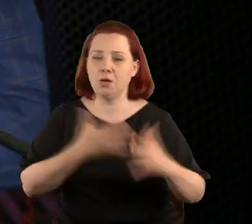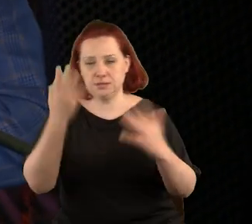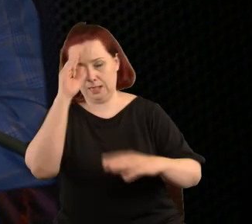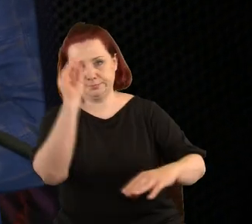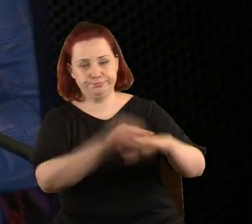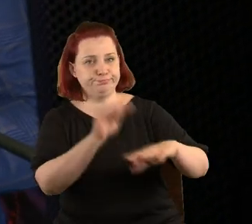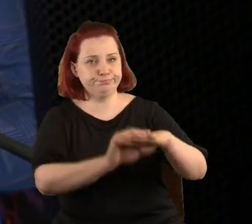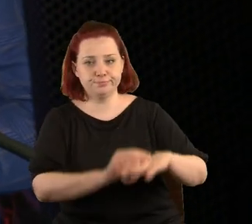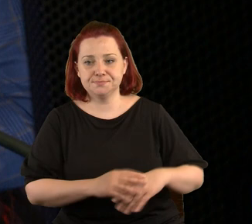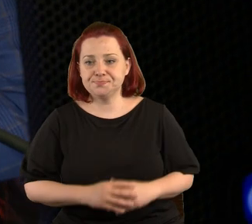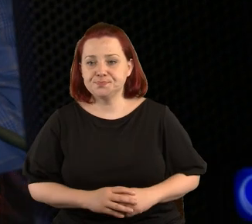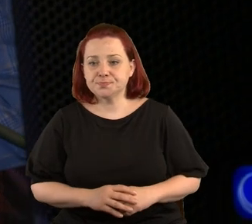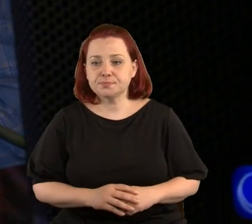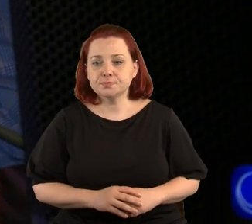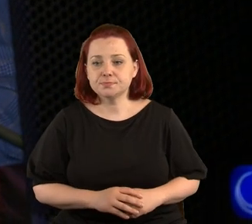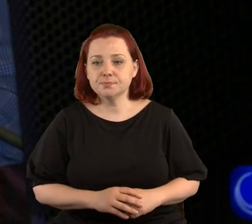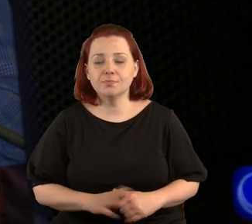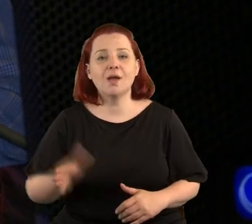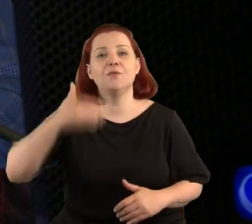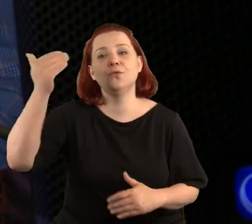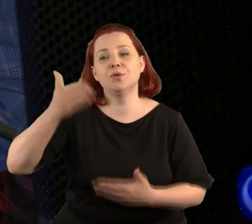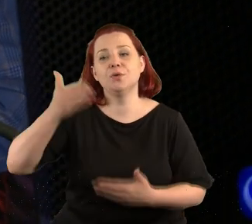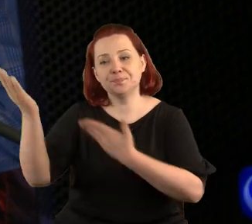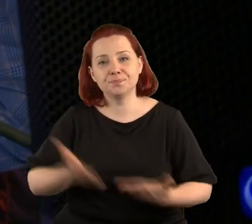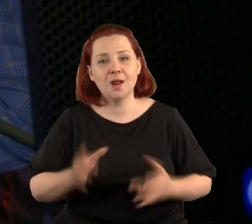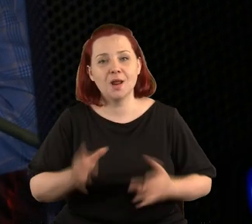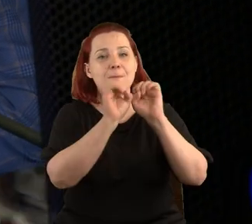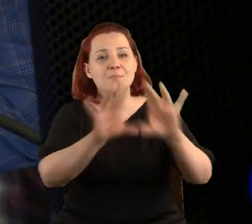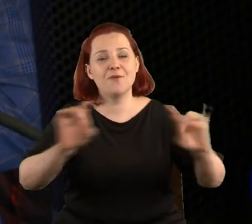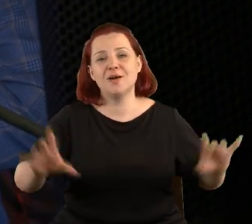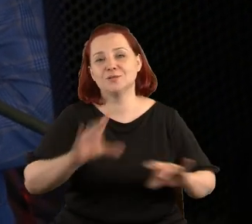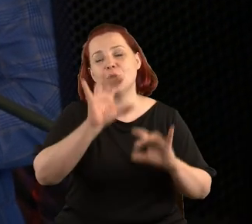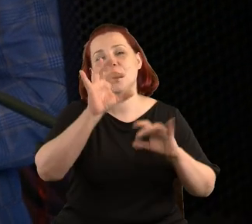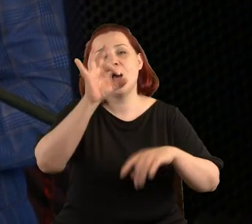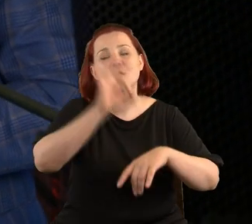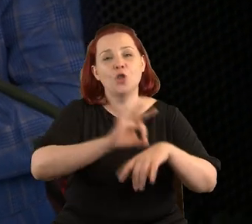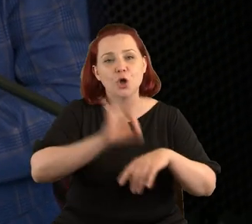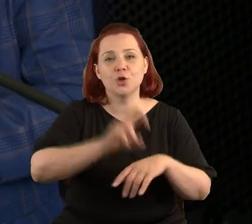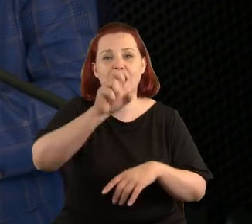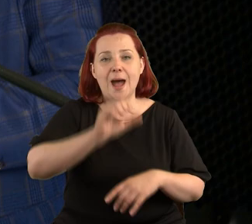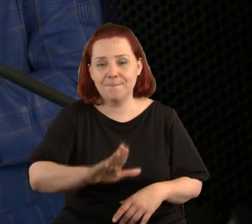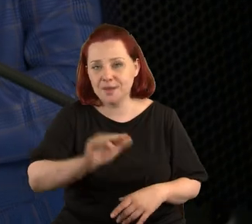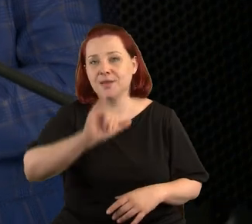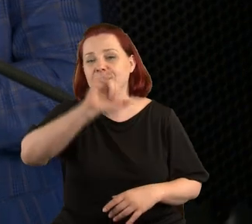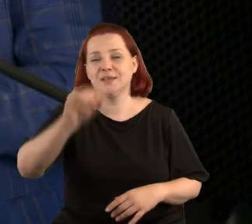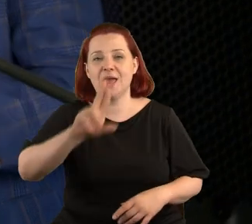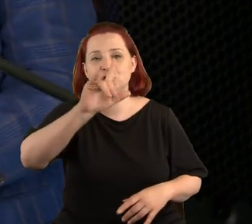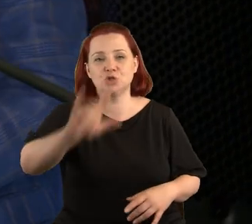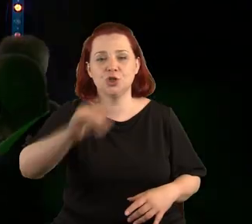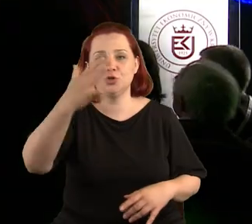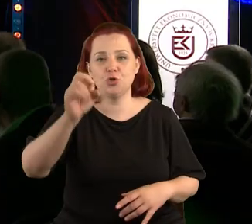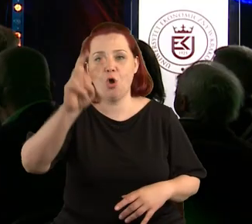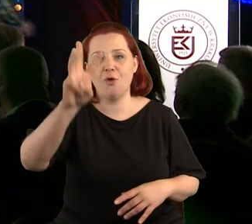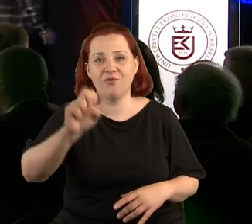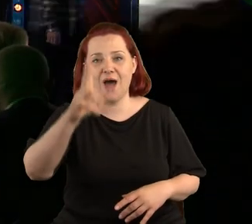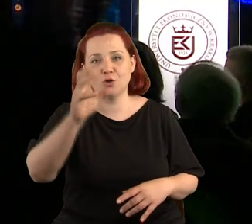poinformować. Do wygłoszenia laudacji zapraszam pana prof. dr hab. Jerzego Nowakowskiego, również z Akademii Sztuk Pięknych w